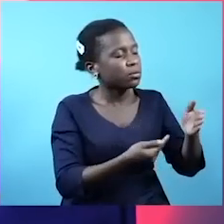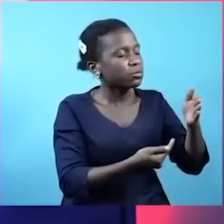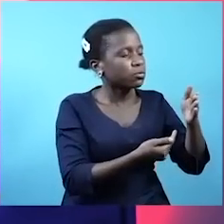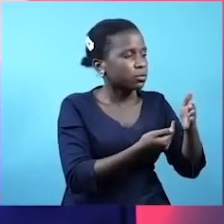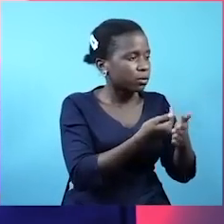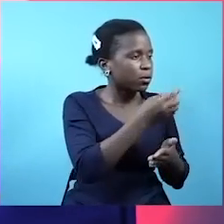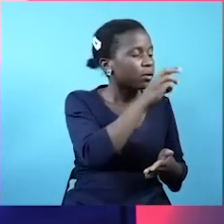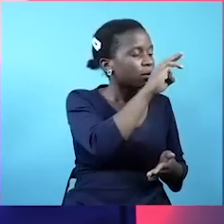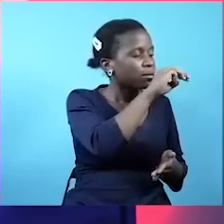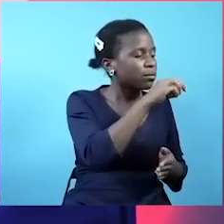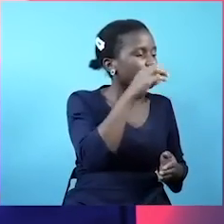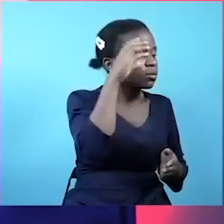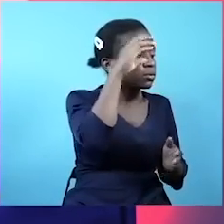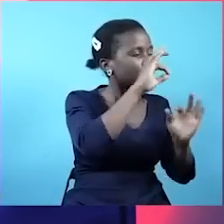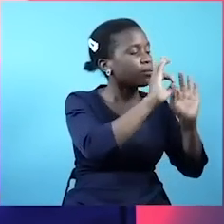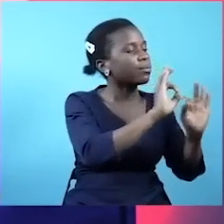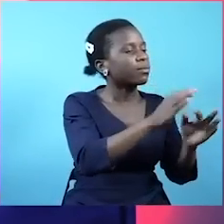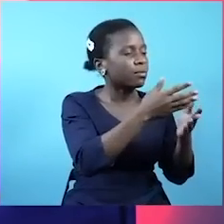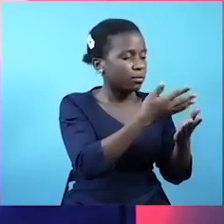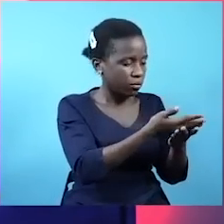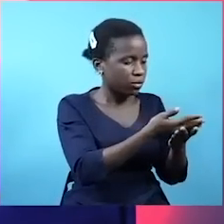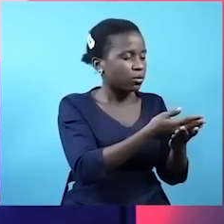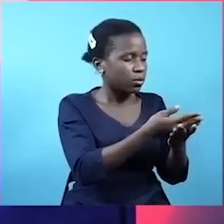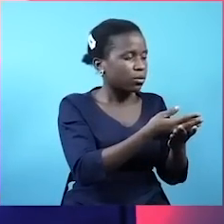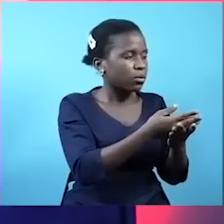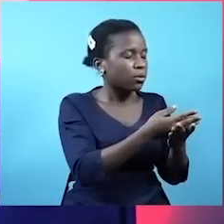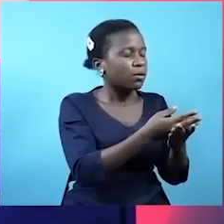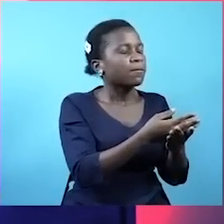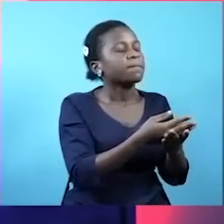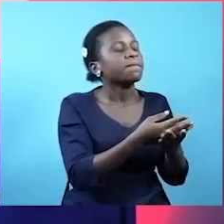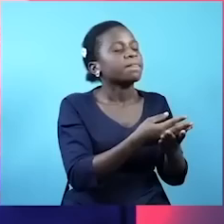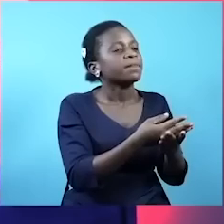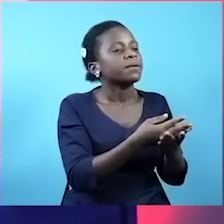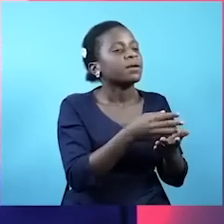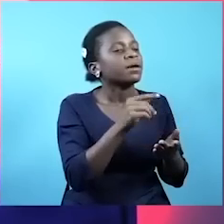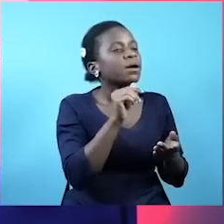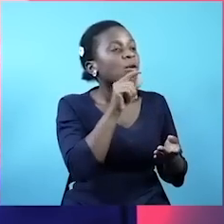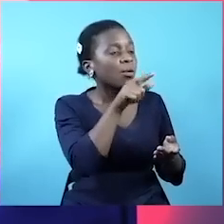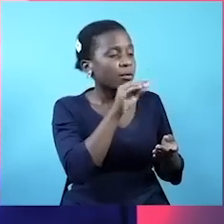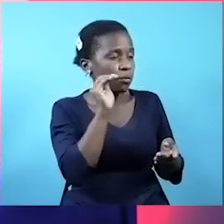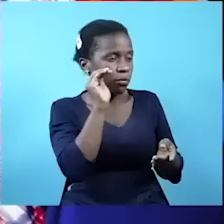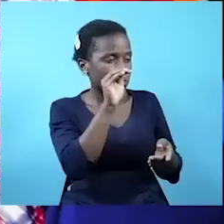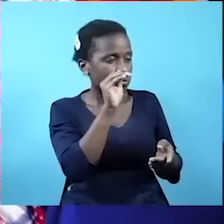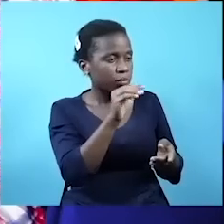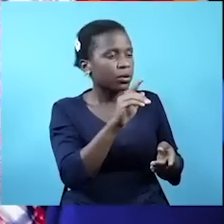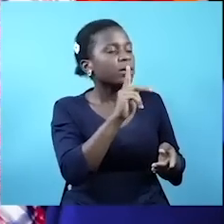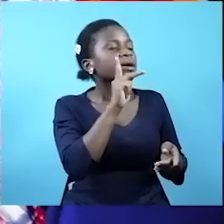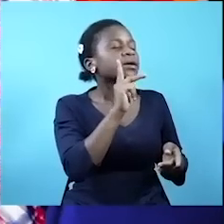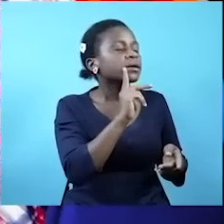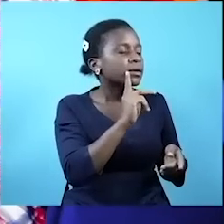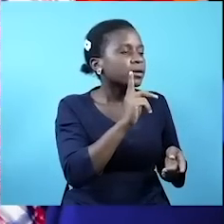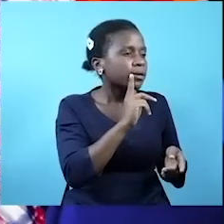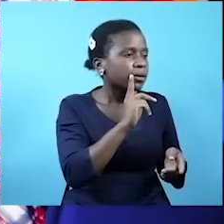Tabora, Tabora, Isaka. Na nini. Unaambiwa. Kira roti pale.